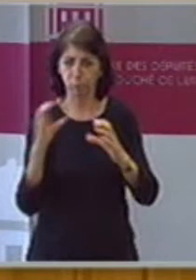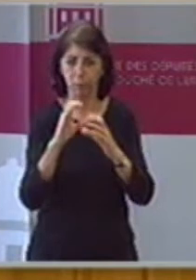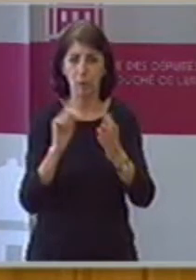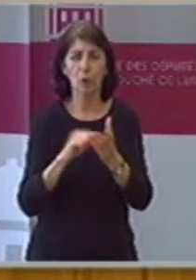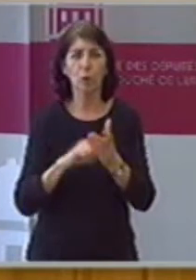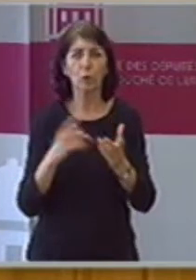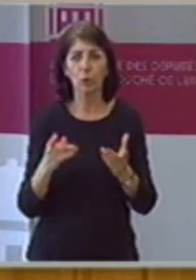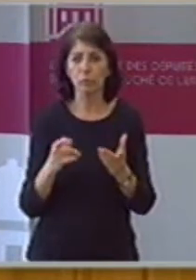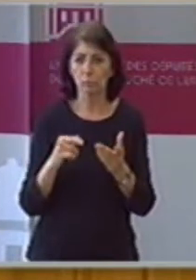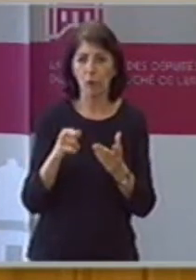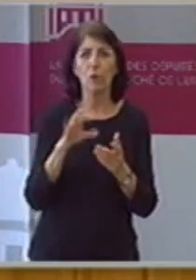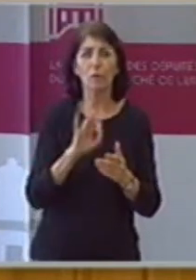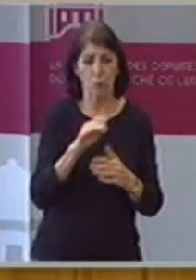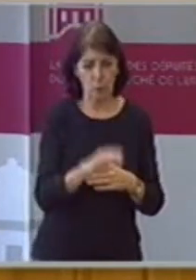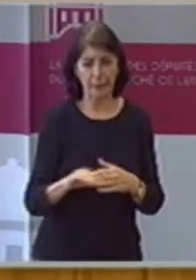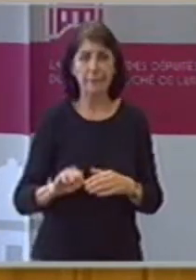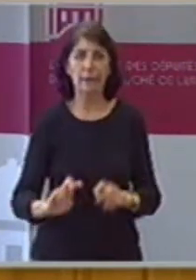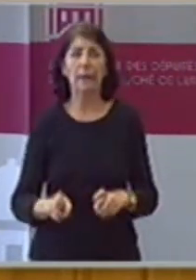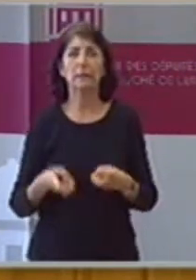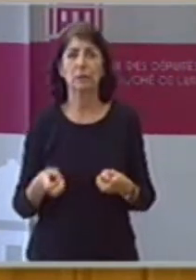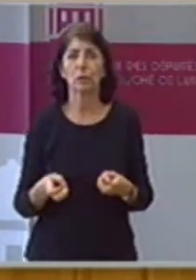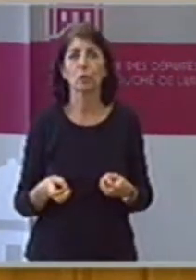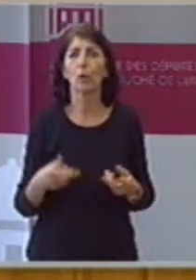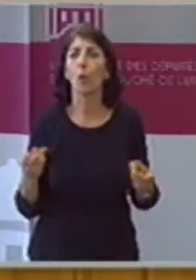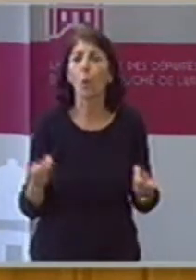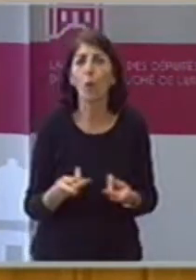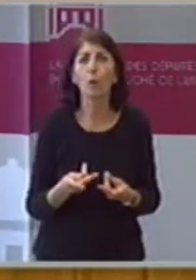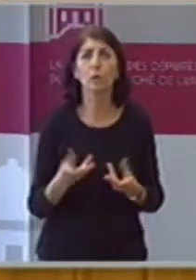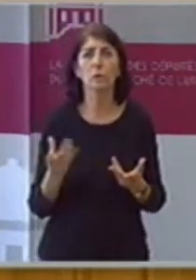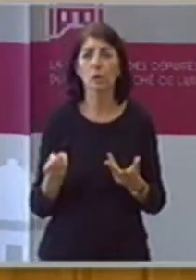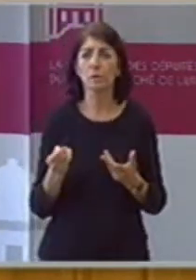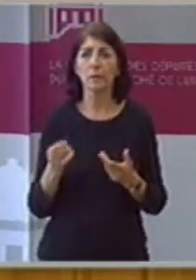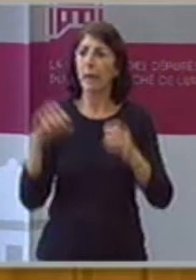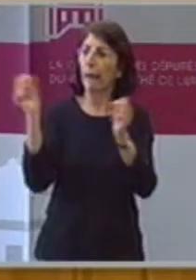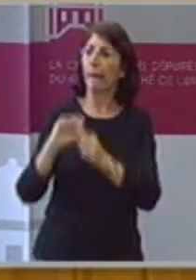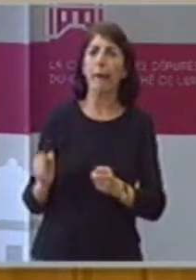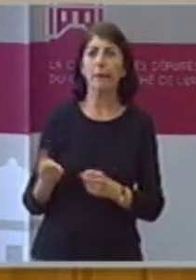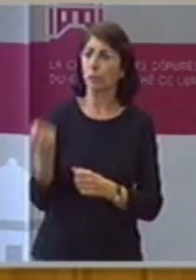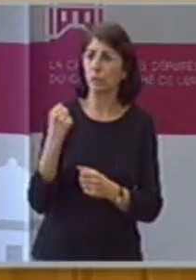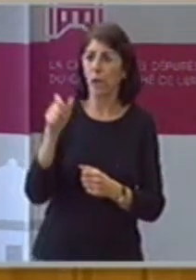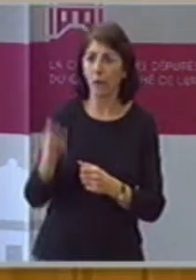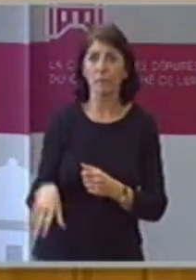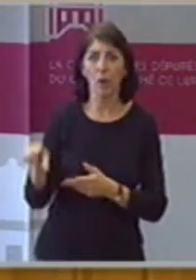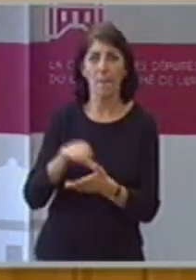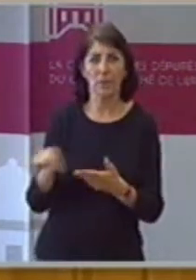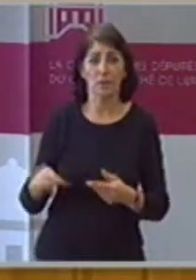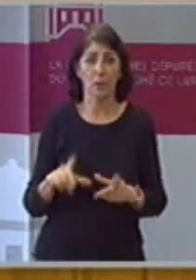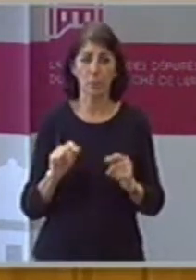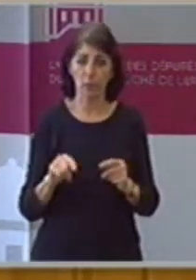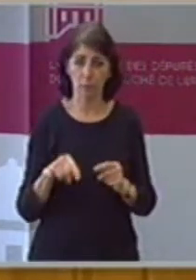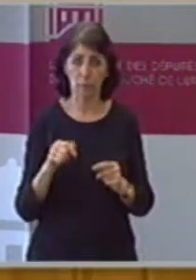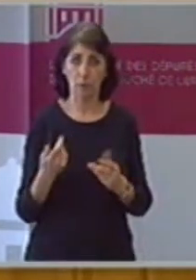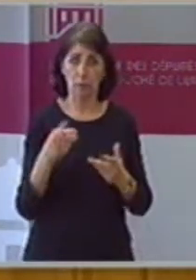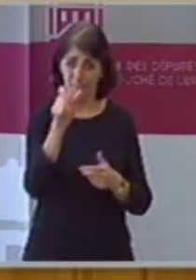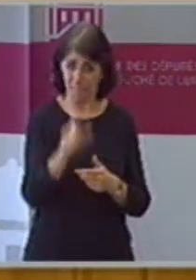Staat eine so eine Person vier Stunden vor Badenmarkt mit so einer Länge gehen. Mit so einer Länge